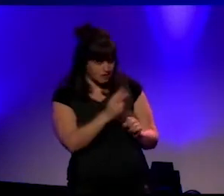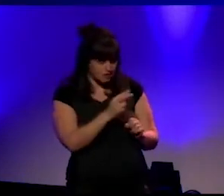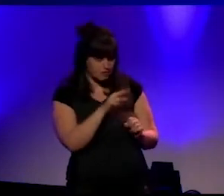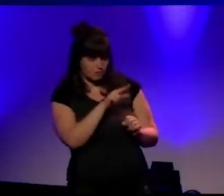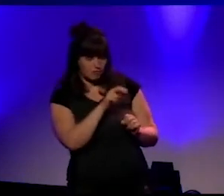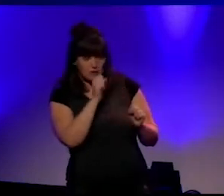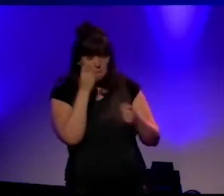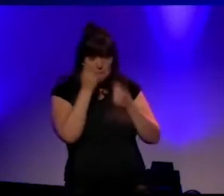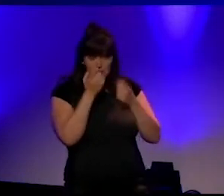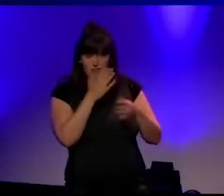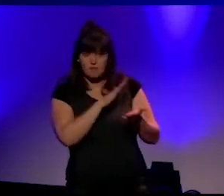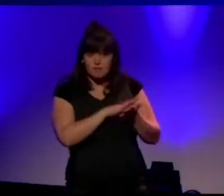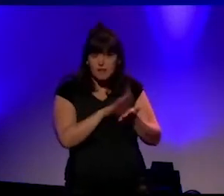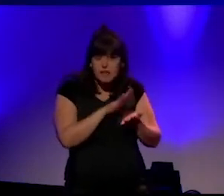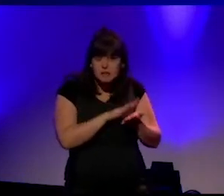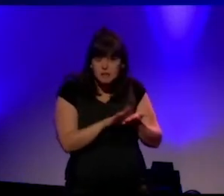En dat was een vraag.